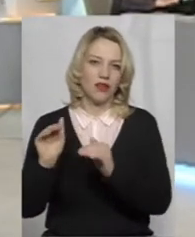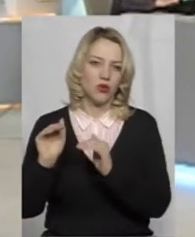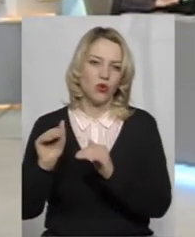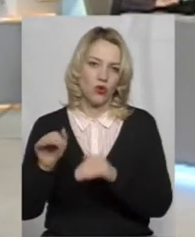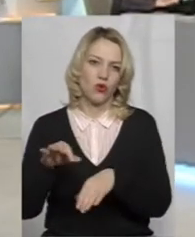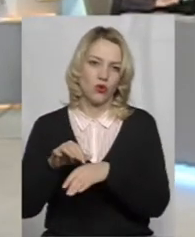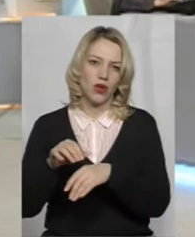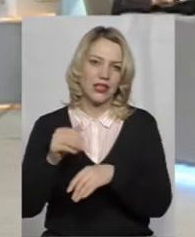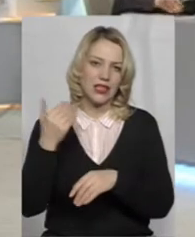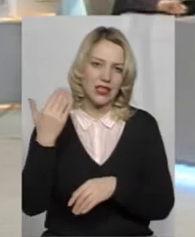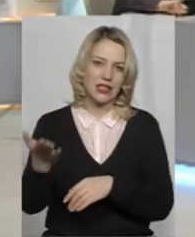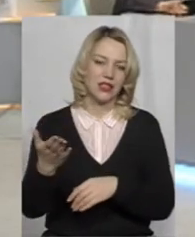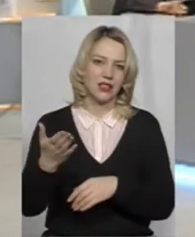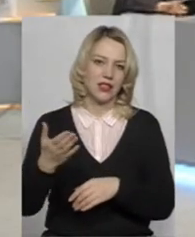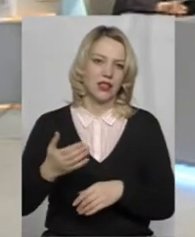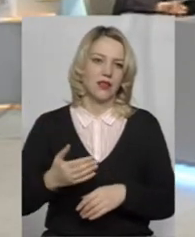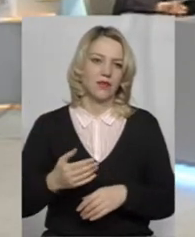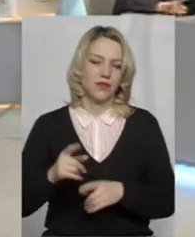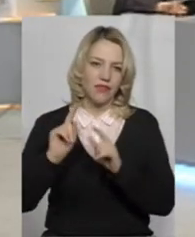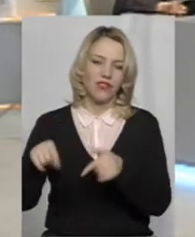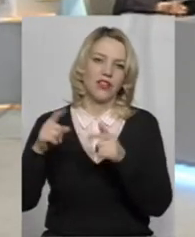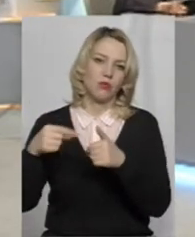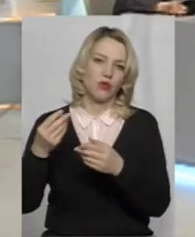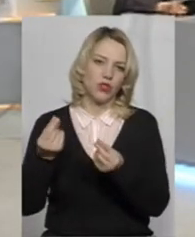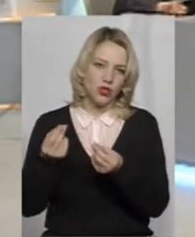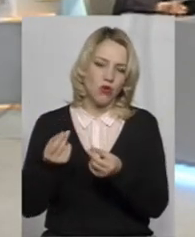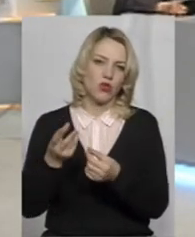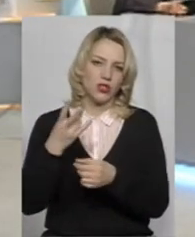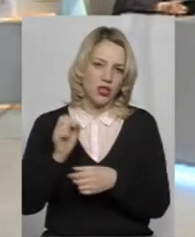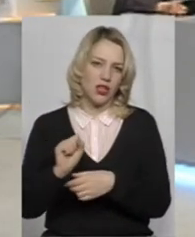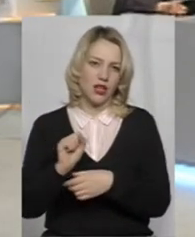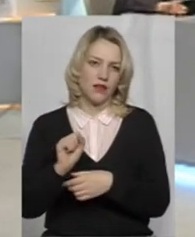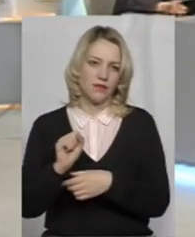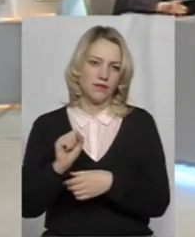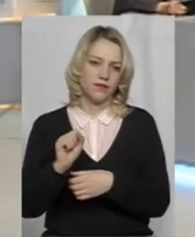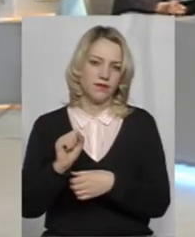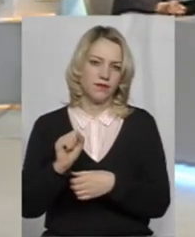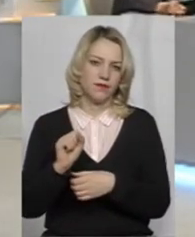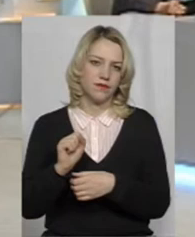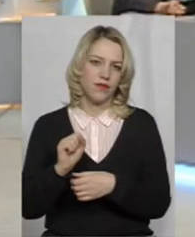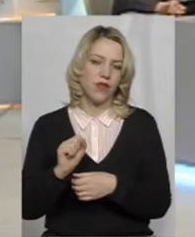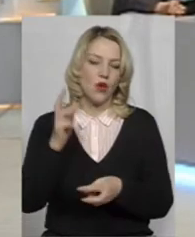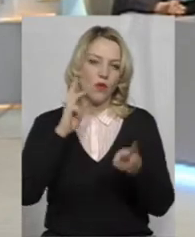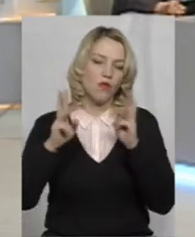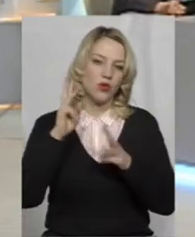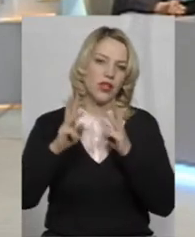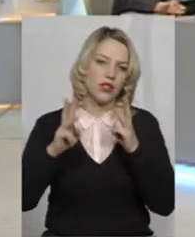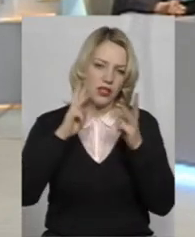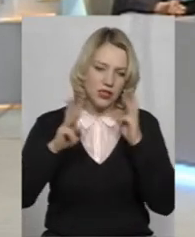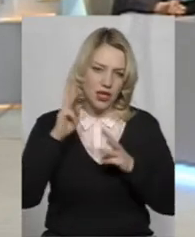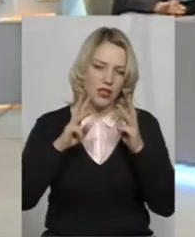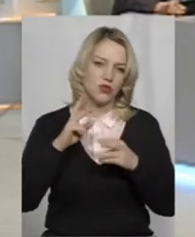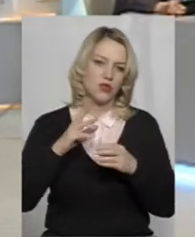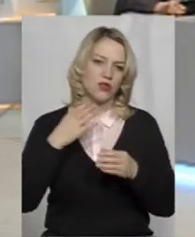витребовувати ці кошти на, скажімо так, модернізацію своїх